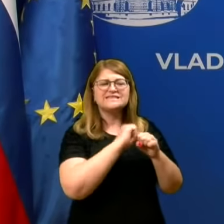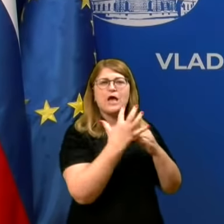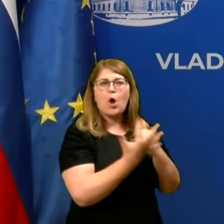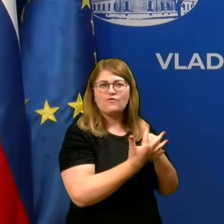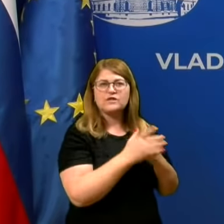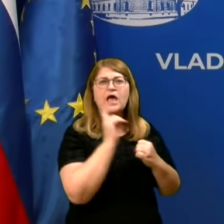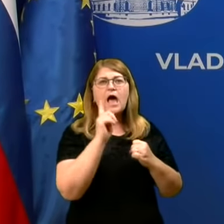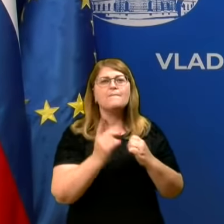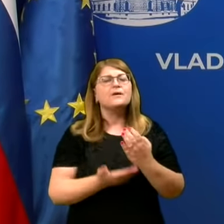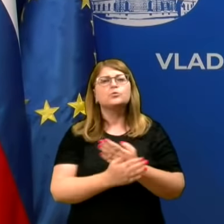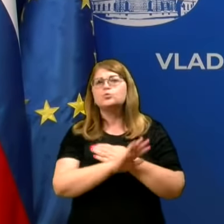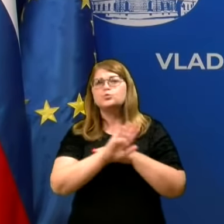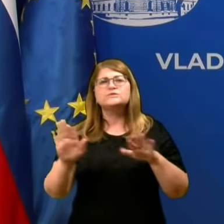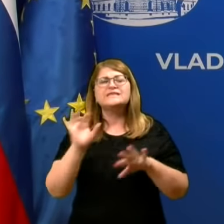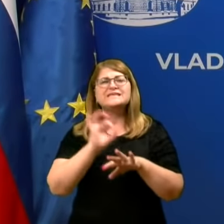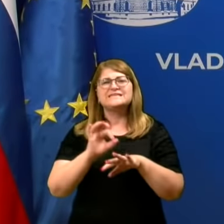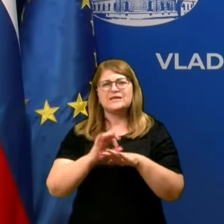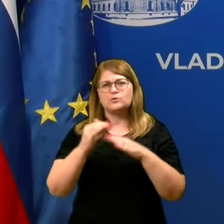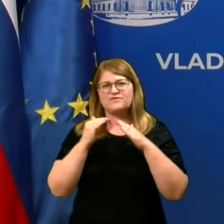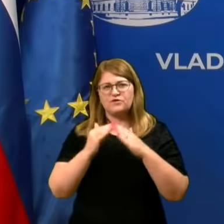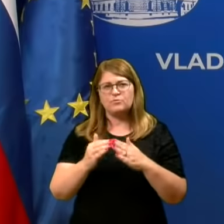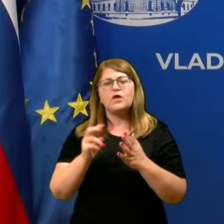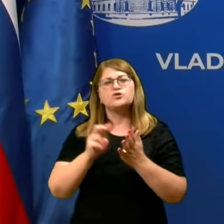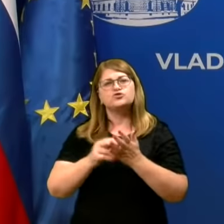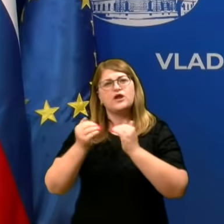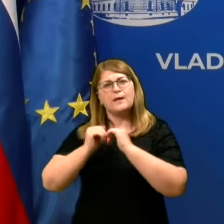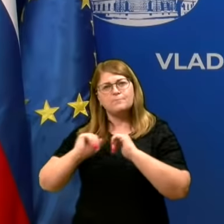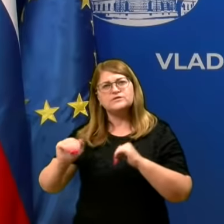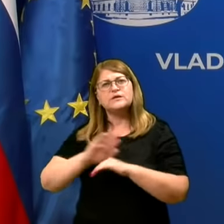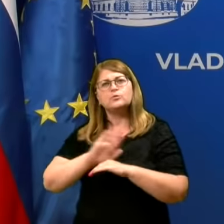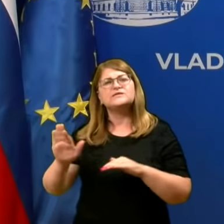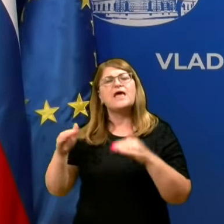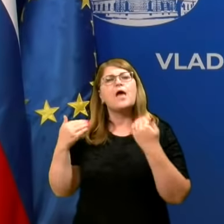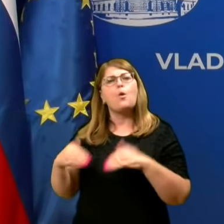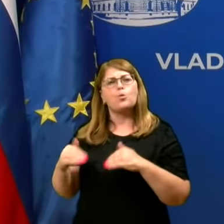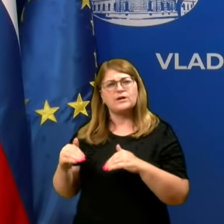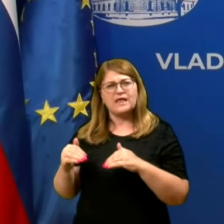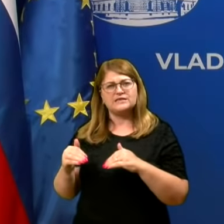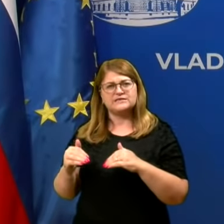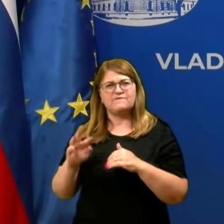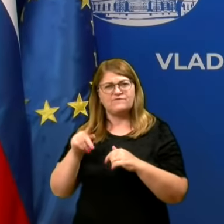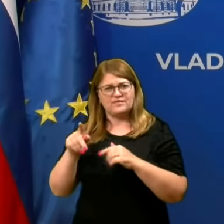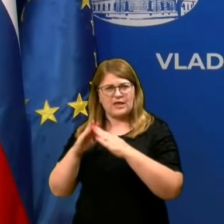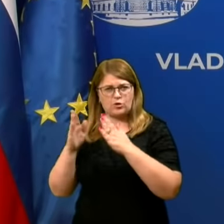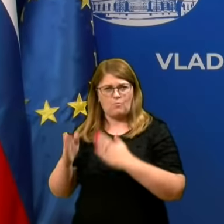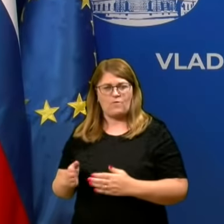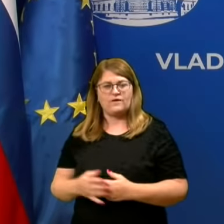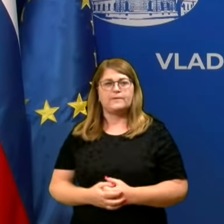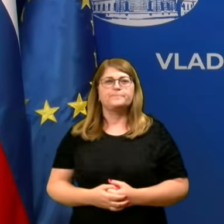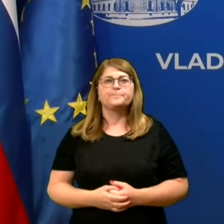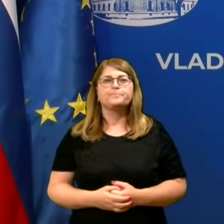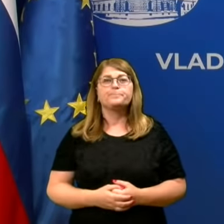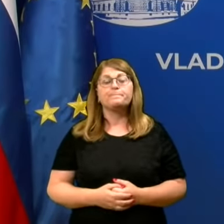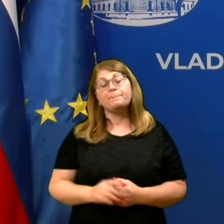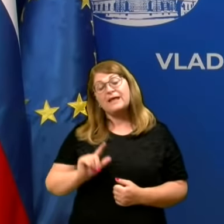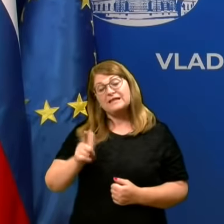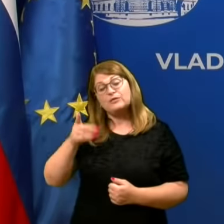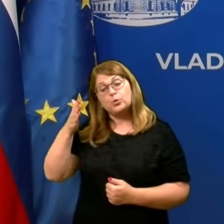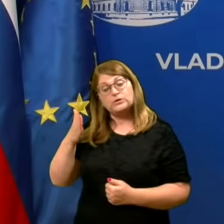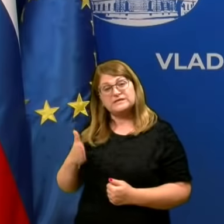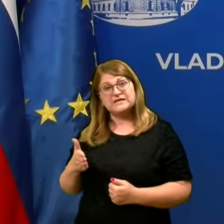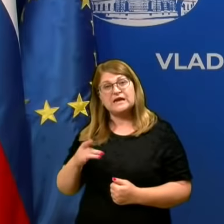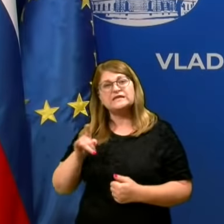in tudi vsi zdravstveni domovi, še zlasti pa vse urgence v takih domovih. Na drugi strani